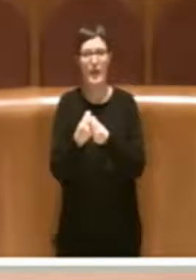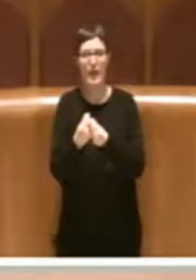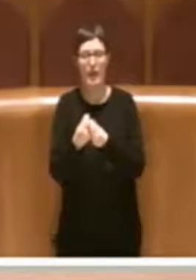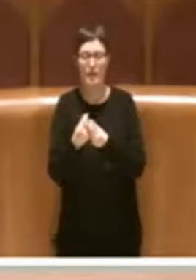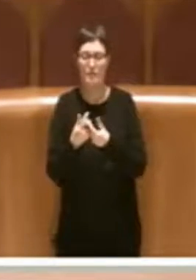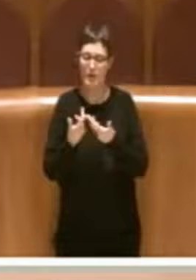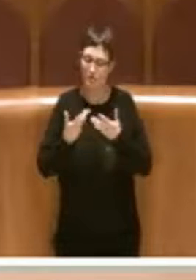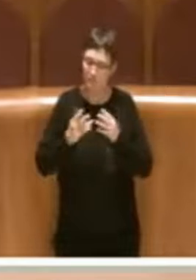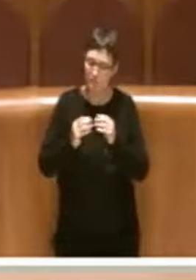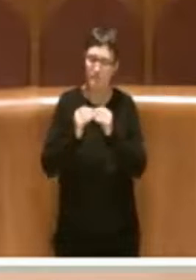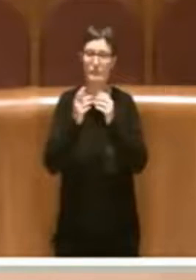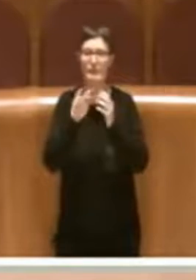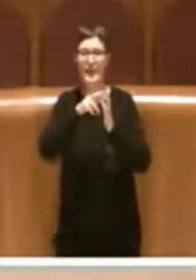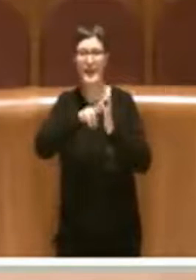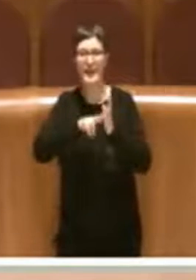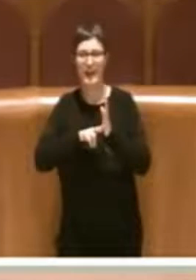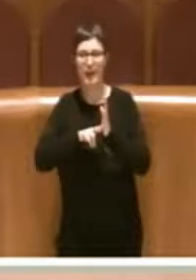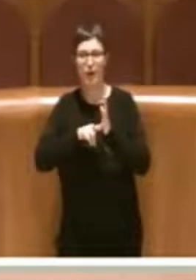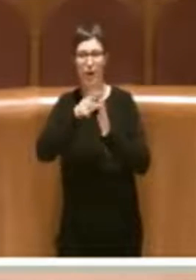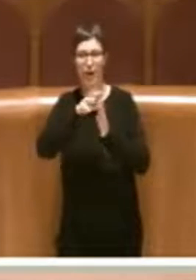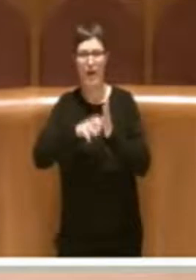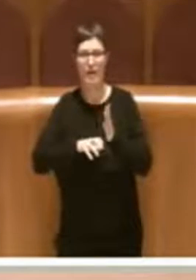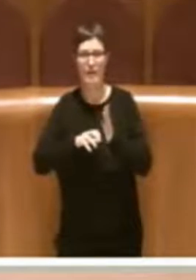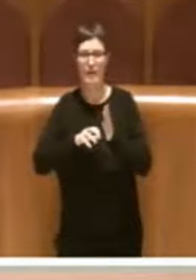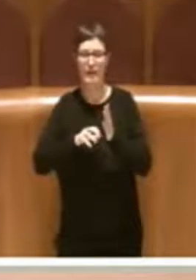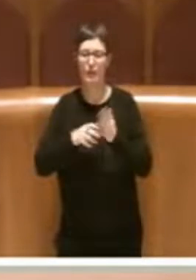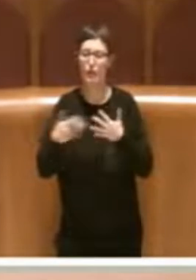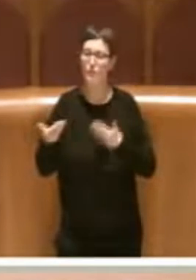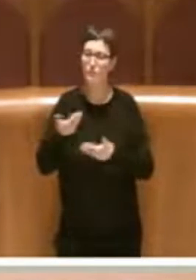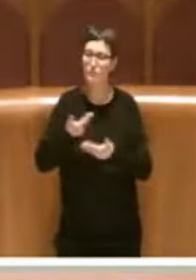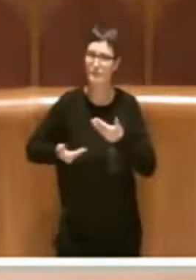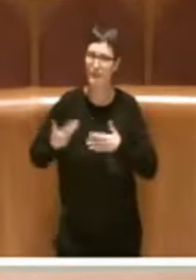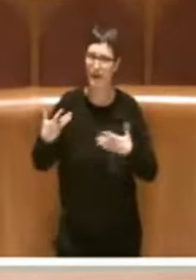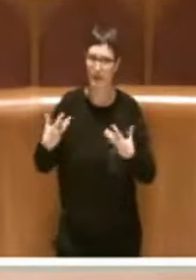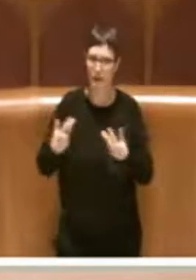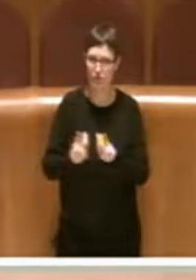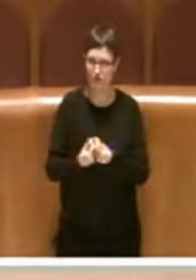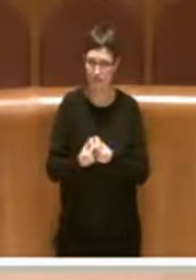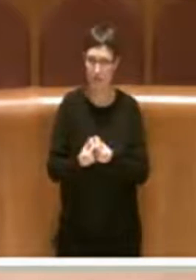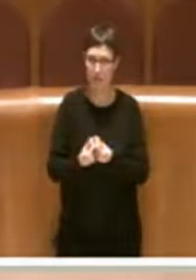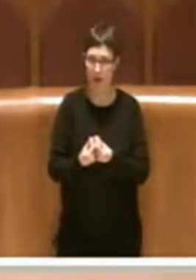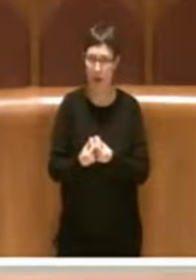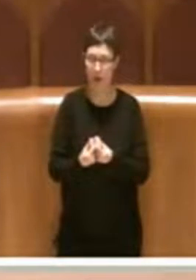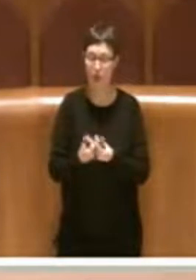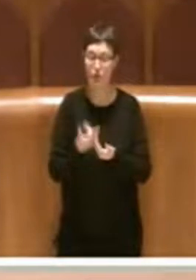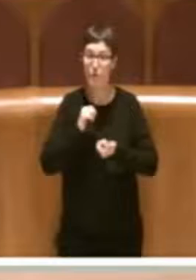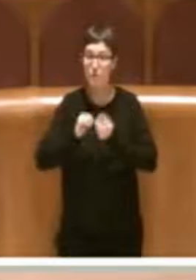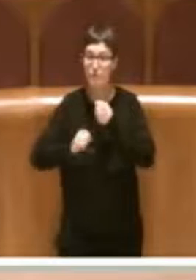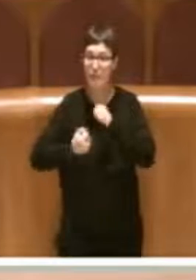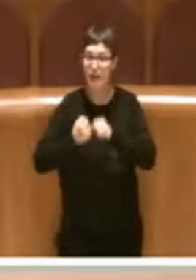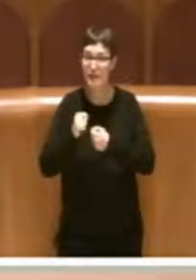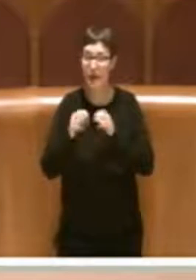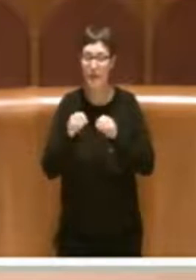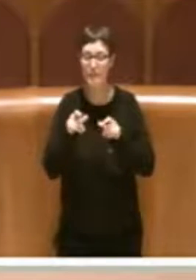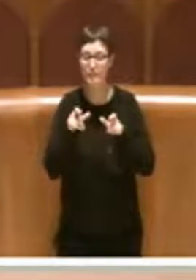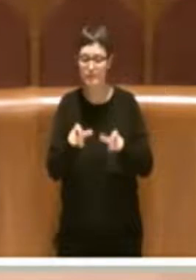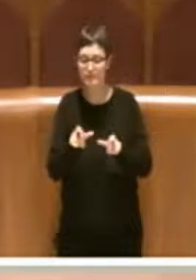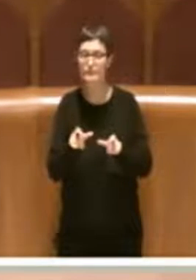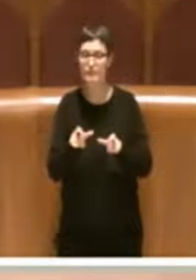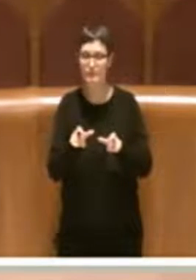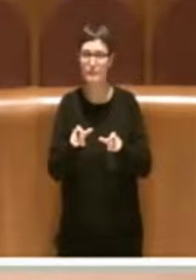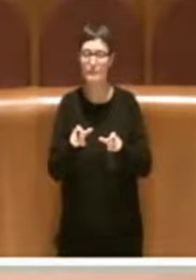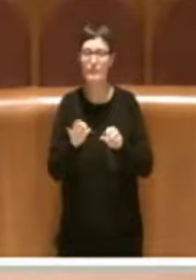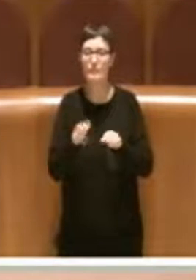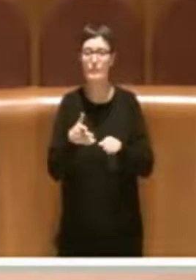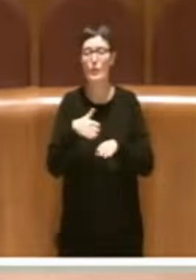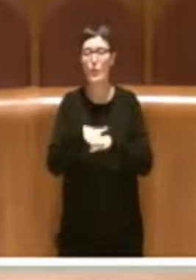regolamento partecipato e riguarda in particolare l'utilizzo dei canoni di